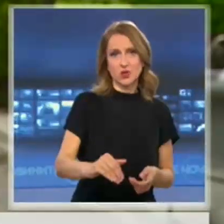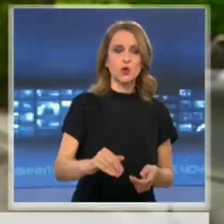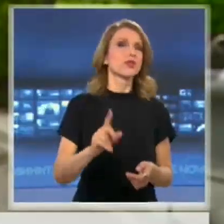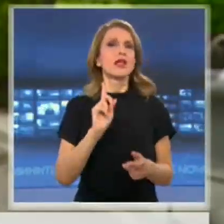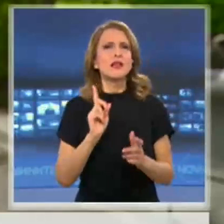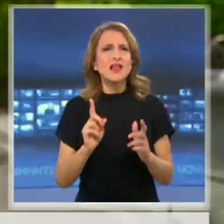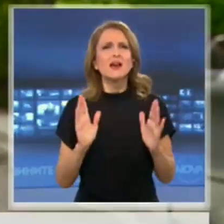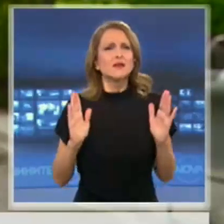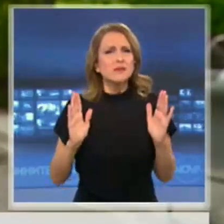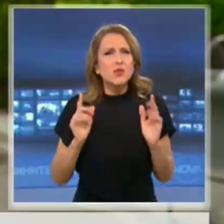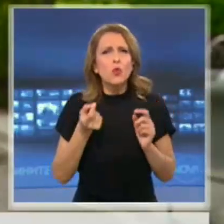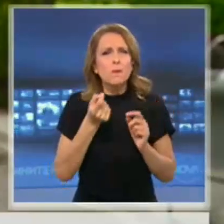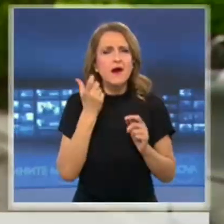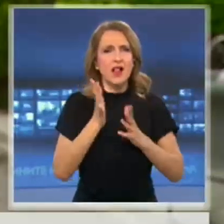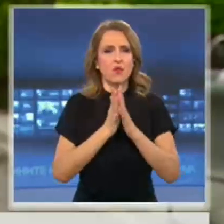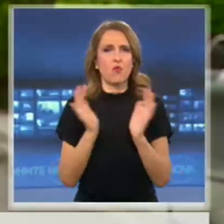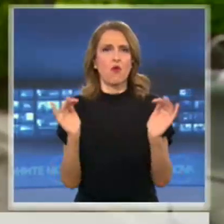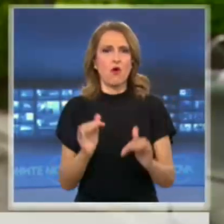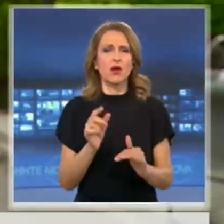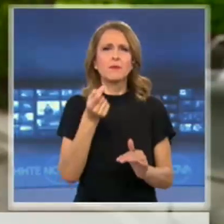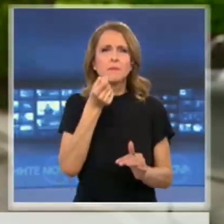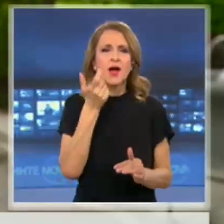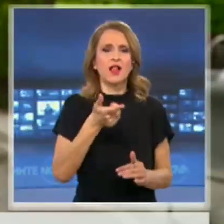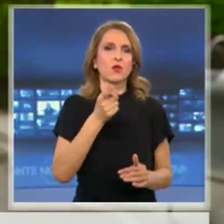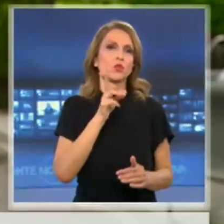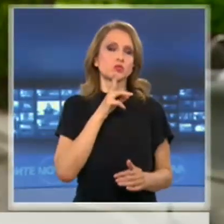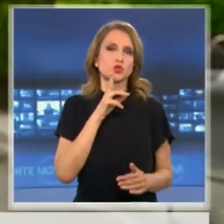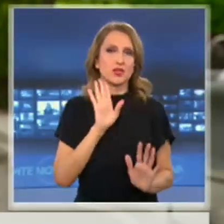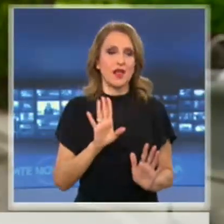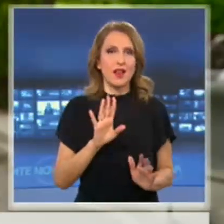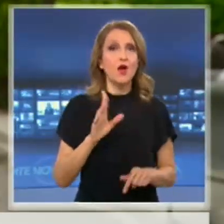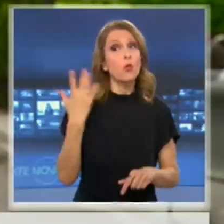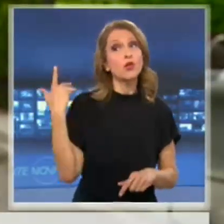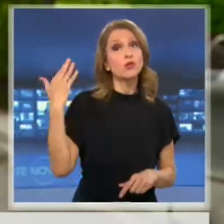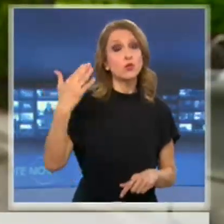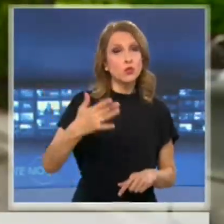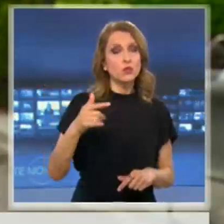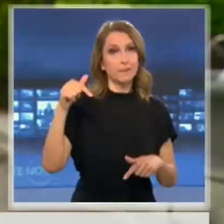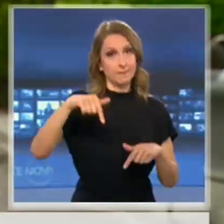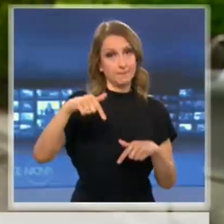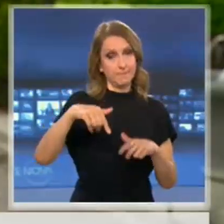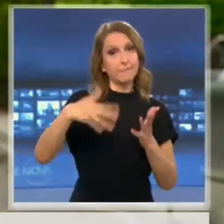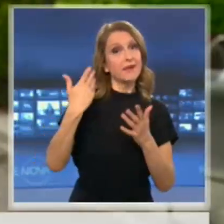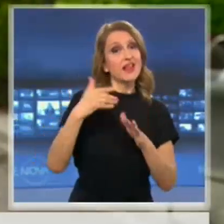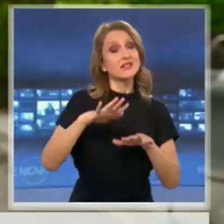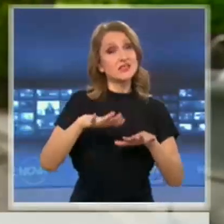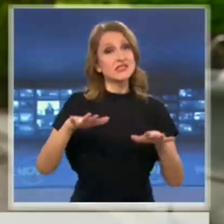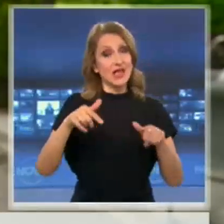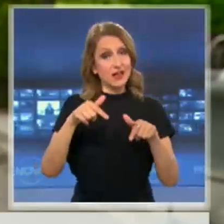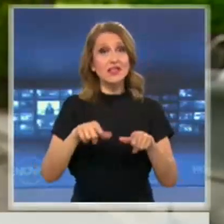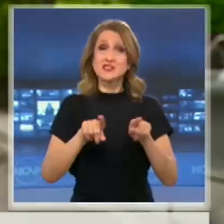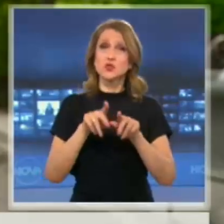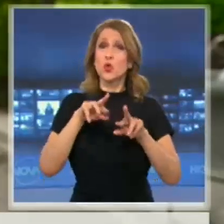се ограничи присъствието на външни лица, на учителите, които са били с тях през тези години също, на